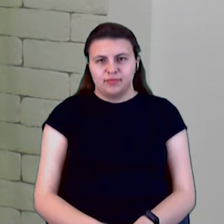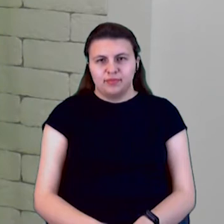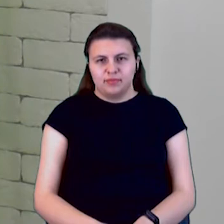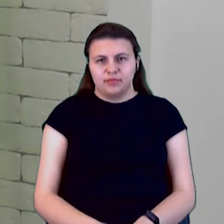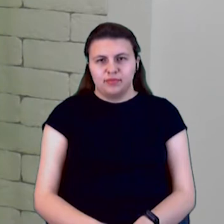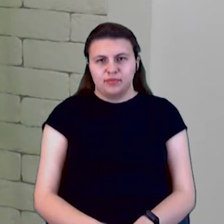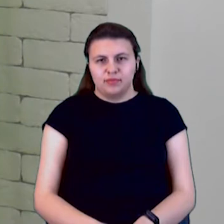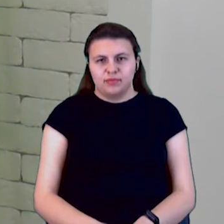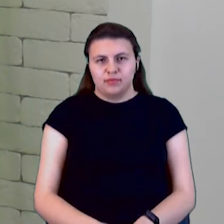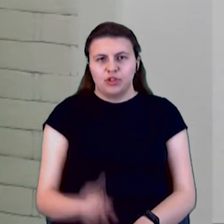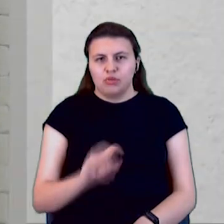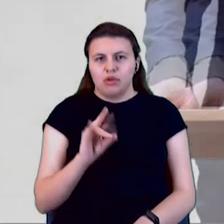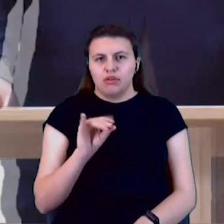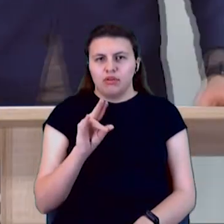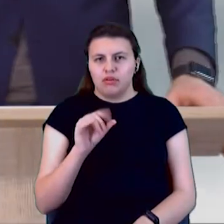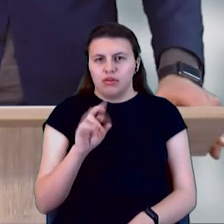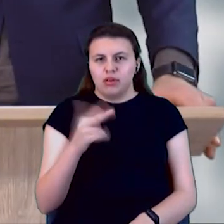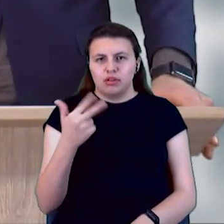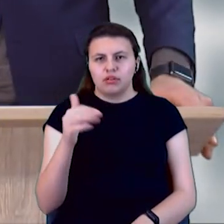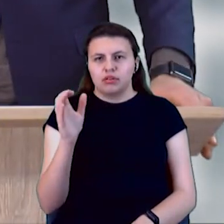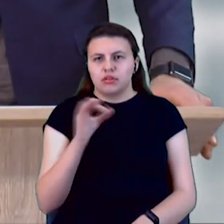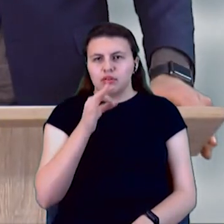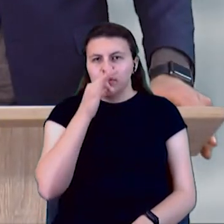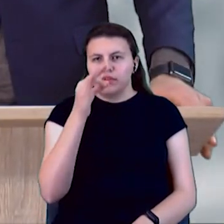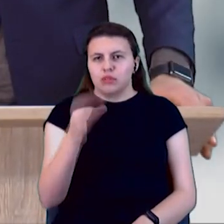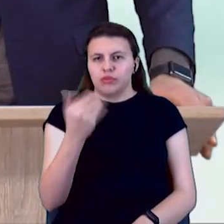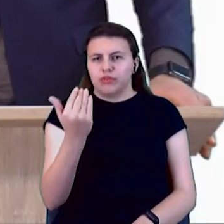Що ж, пане Ілі, 30 секунд на відповідь вам.